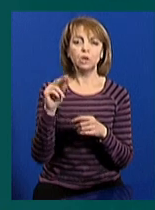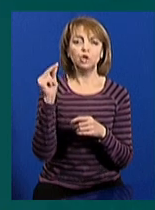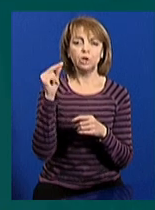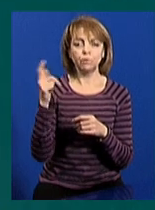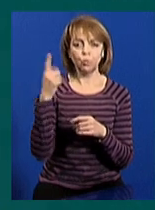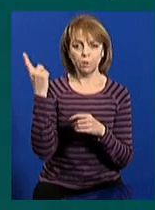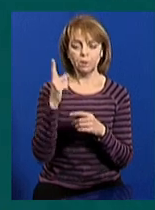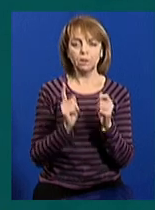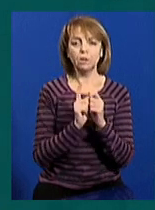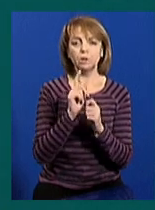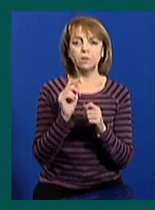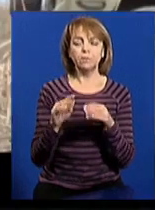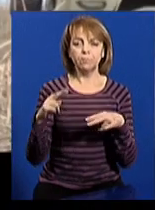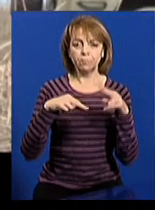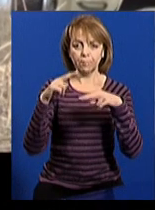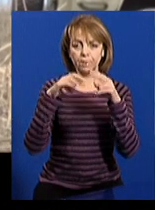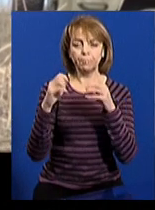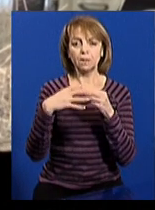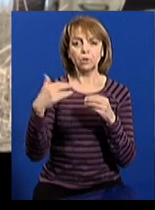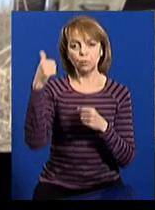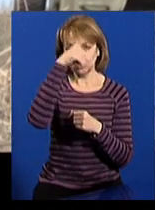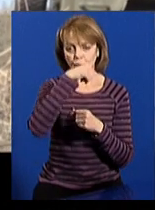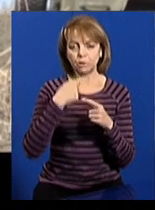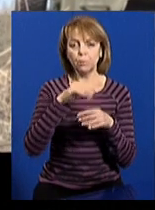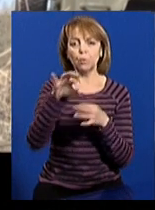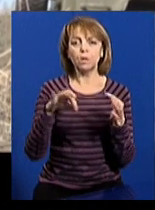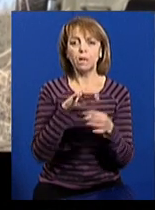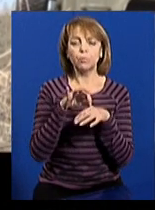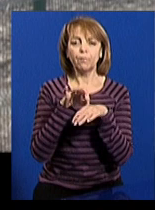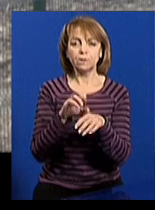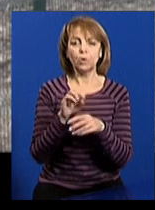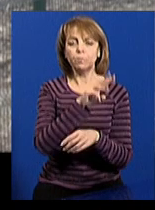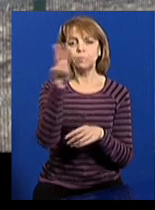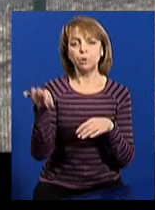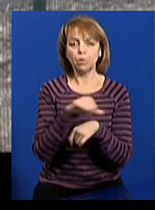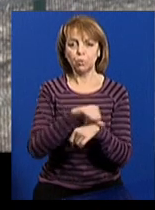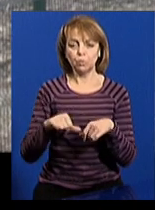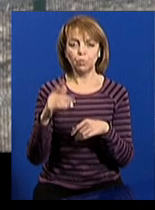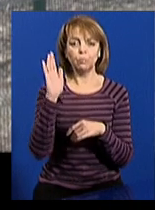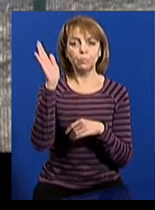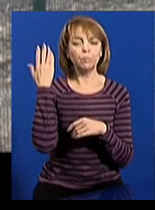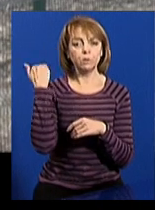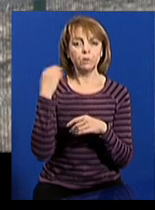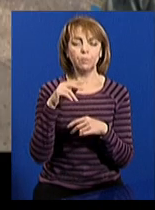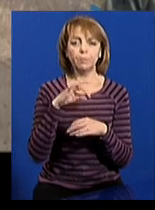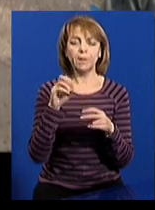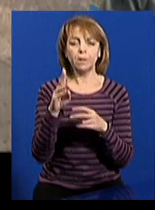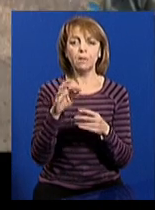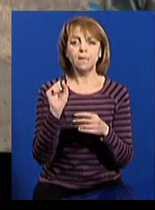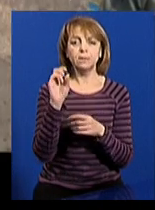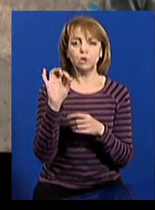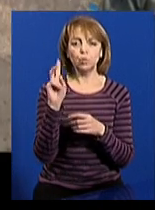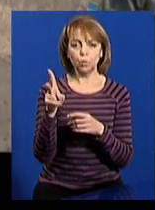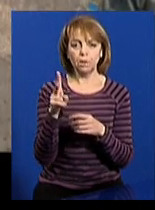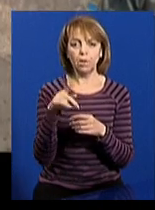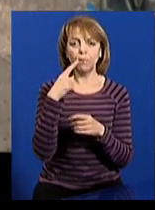областях почали зводити у 2015 році. Цей проєкт запровадив для обезпечення кордону тодішній прем'єр Арсеній Яценюк. Говорить Василь